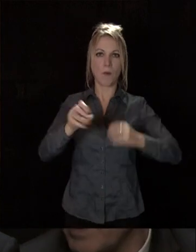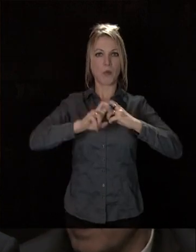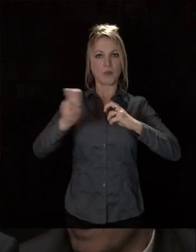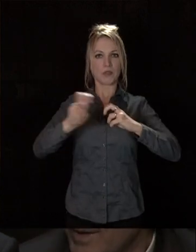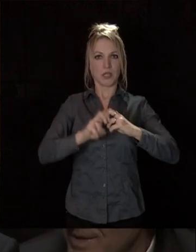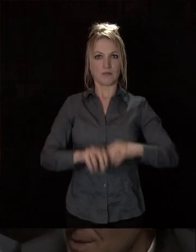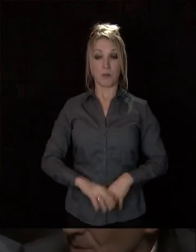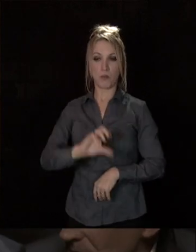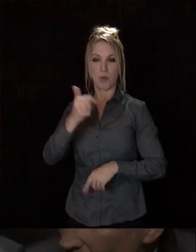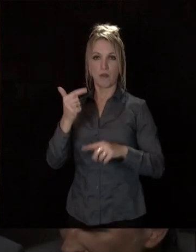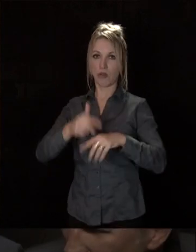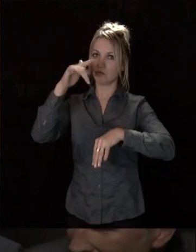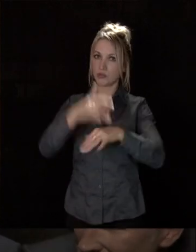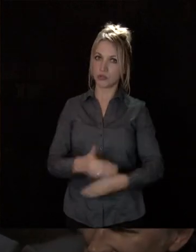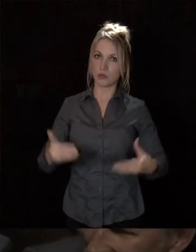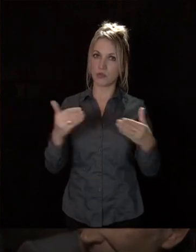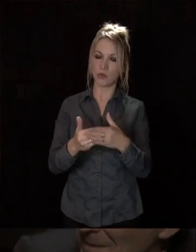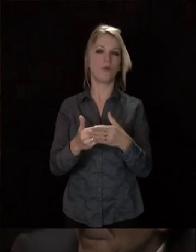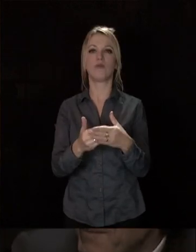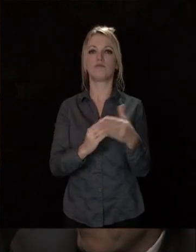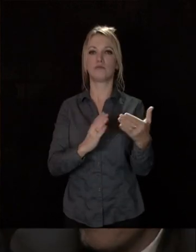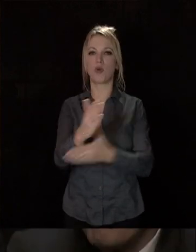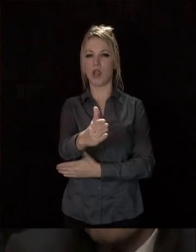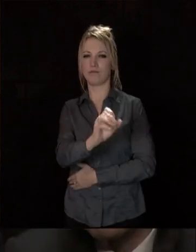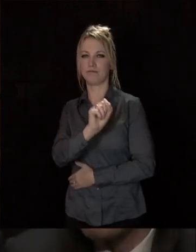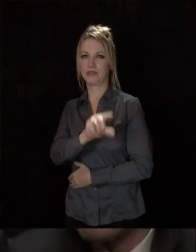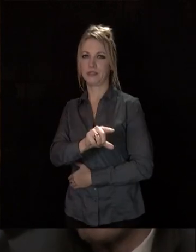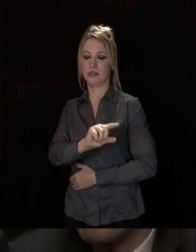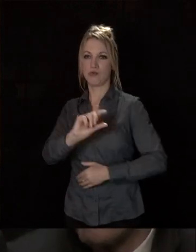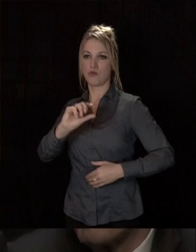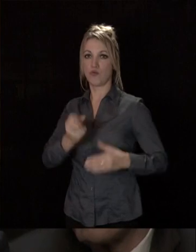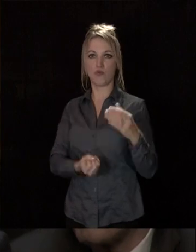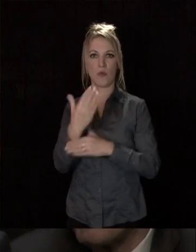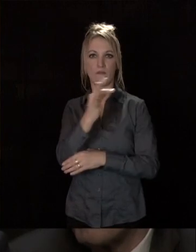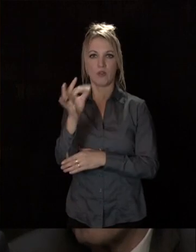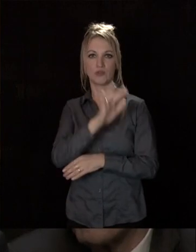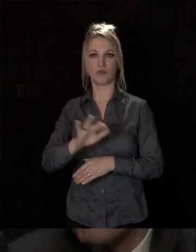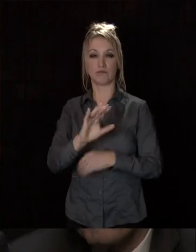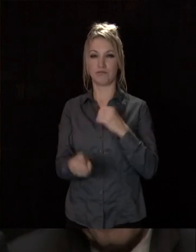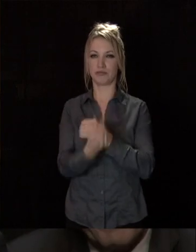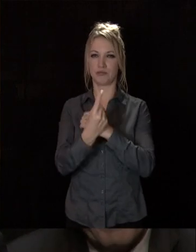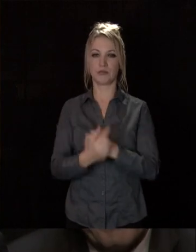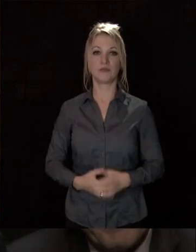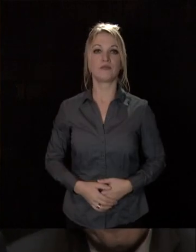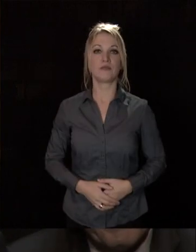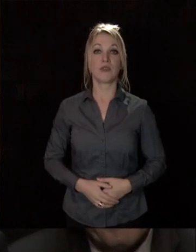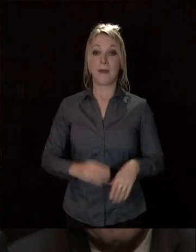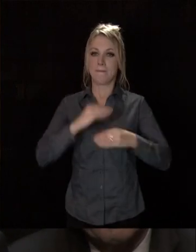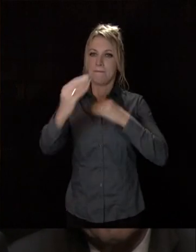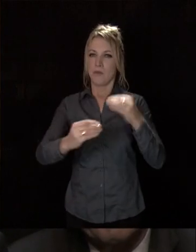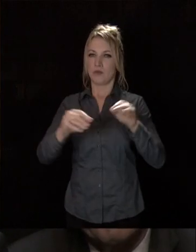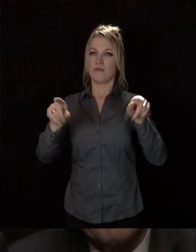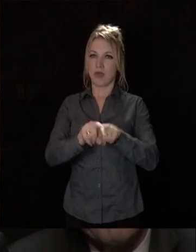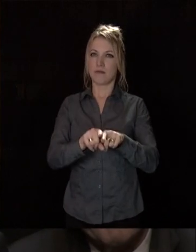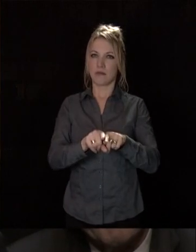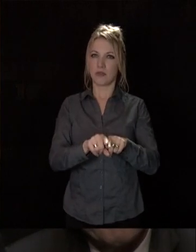C'est la première fois, mesdames, messieurs, qu'un projet de cette envergure voit le jour en France et dans le monde. Il a